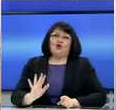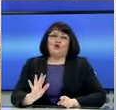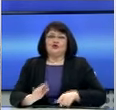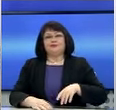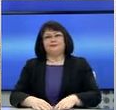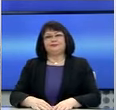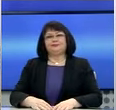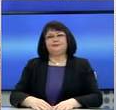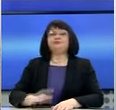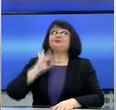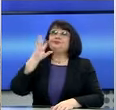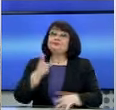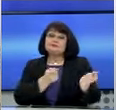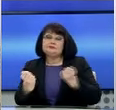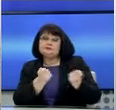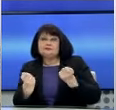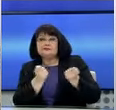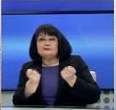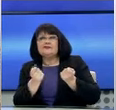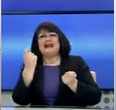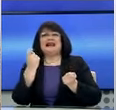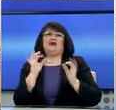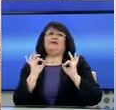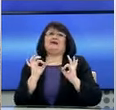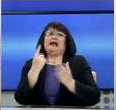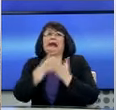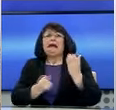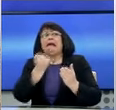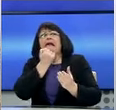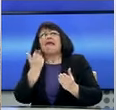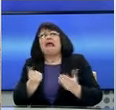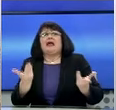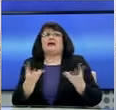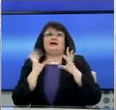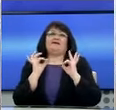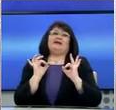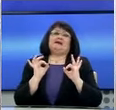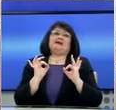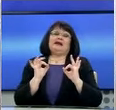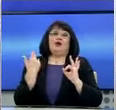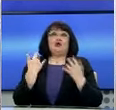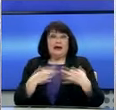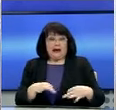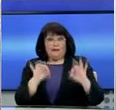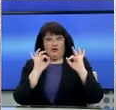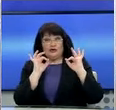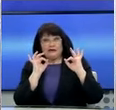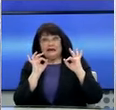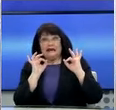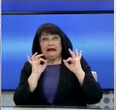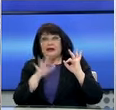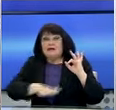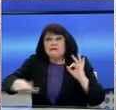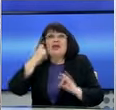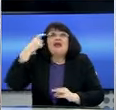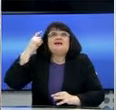Σε επίπεδο καθημερινής διαχείρισης, μικρές αριθμίες είναι φυσικό να υπάρχουν. Πολλό δε μάλλον, όταν από την αρχή κινηθήκαμε σε αχαρτογράφητα